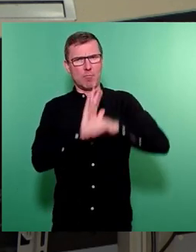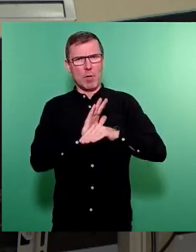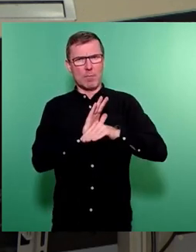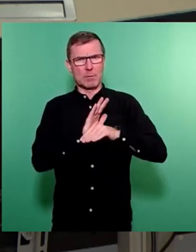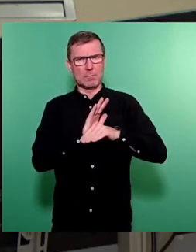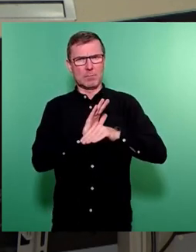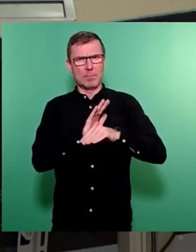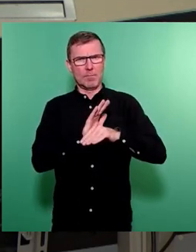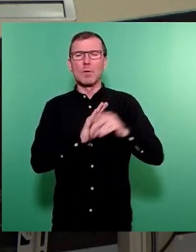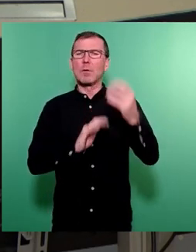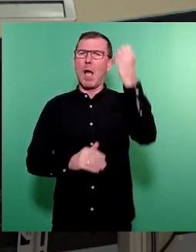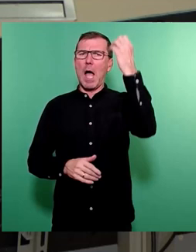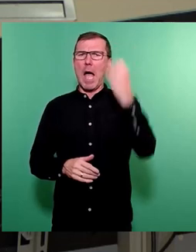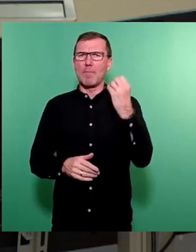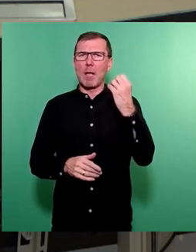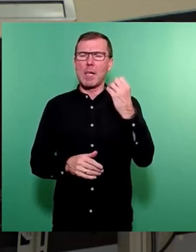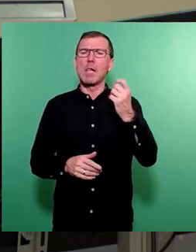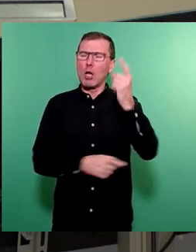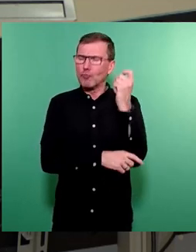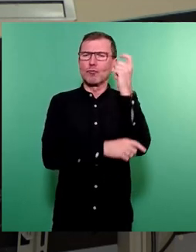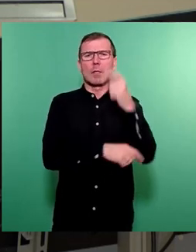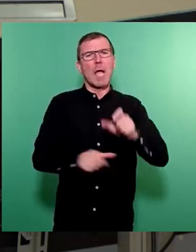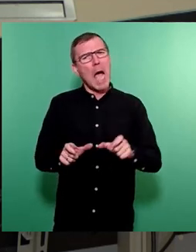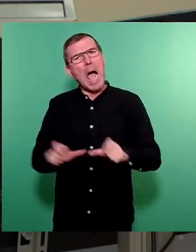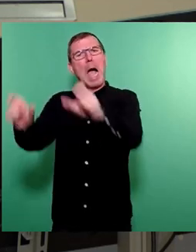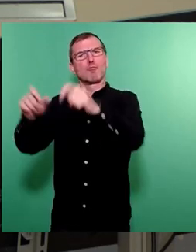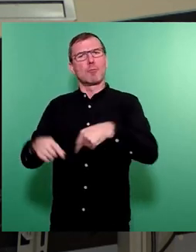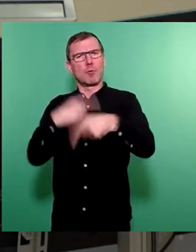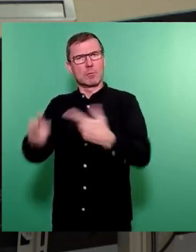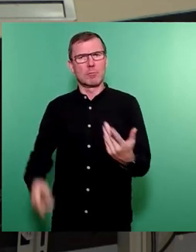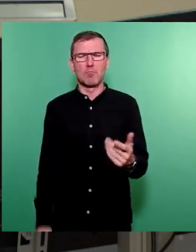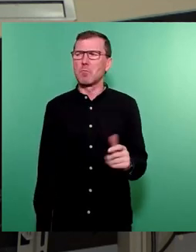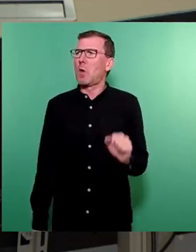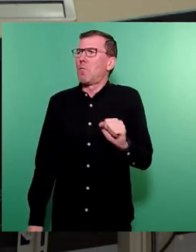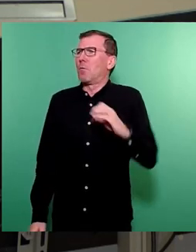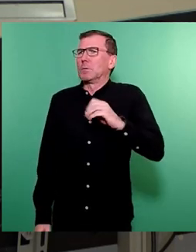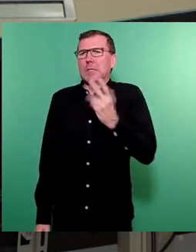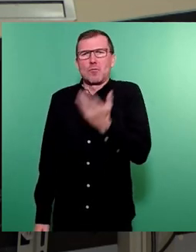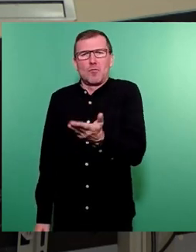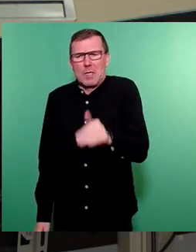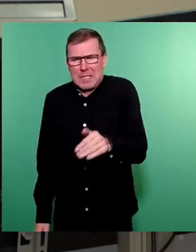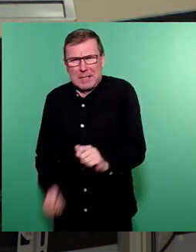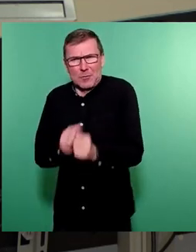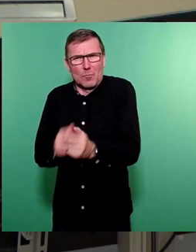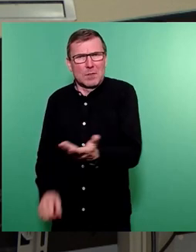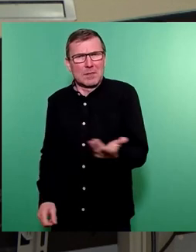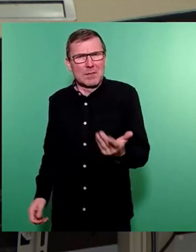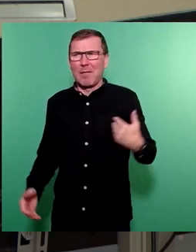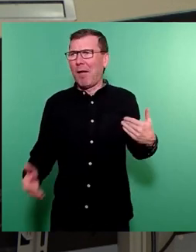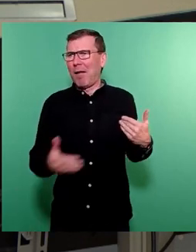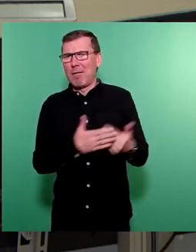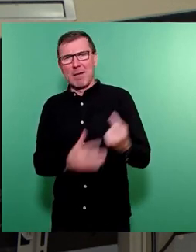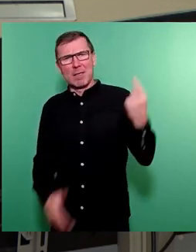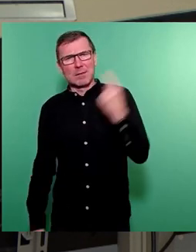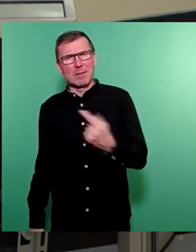von der Ampel angekündigten Abschiebeoffensive. Nun, warum soll die CDU jetzt gerade das alles umsetzen, was sie in den letzten Jahren, man